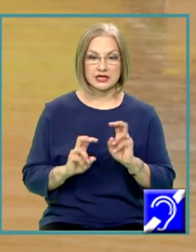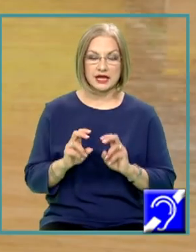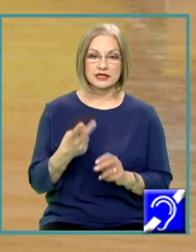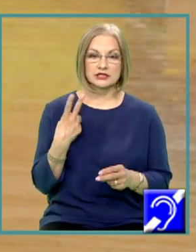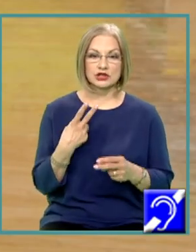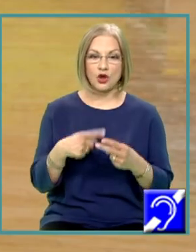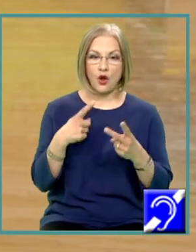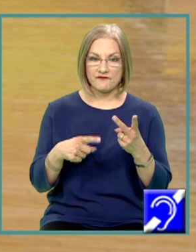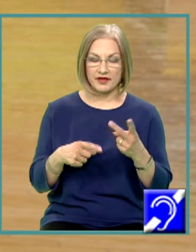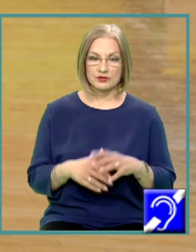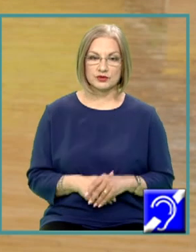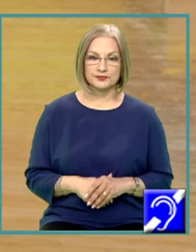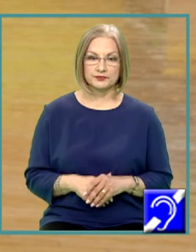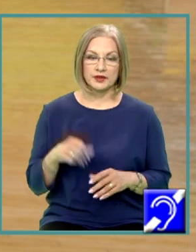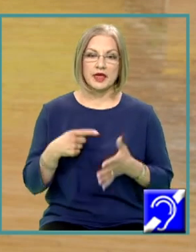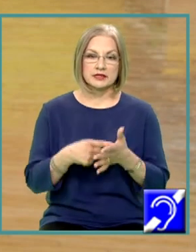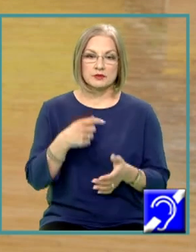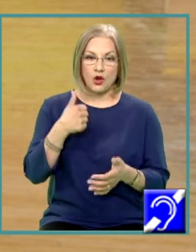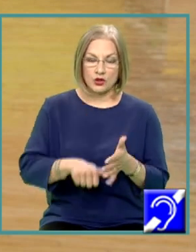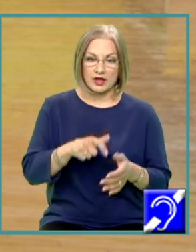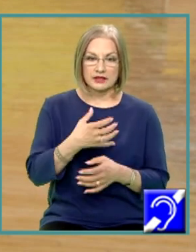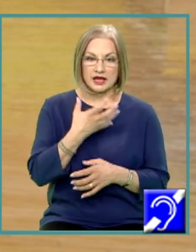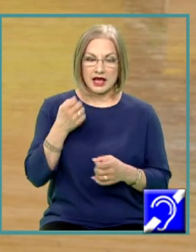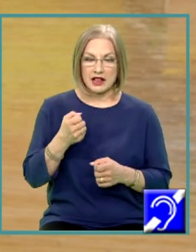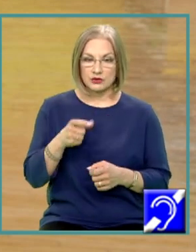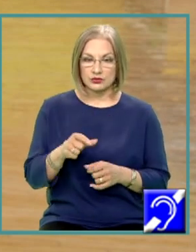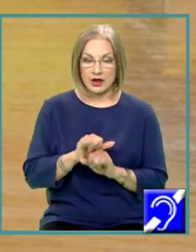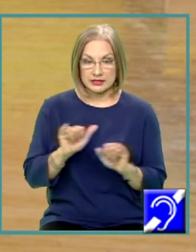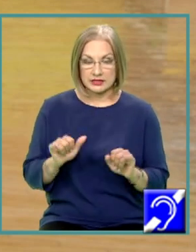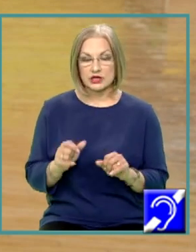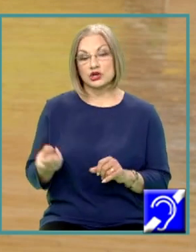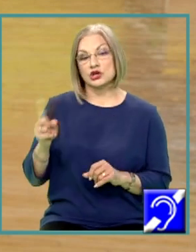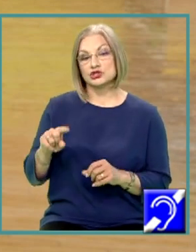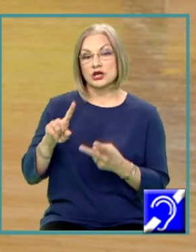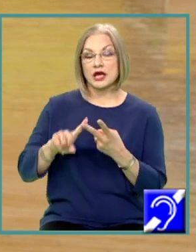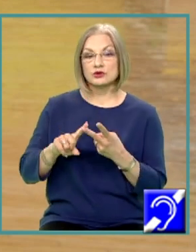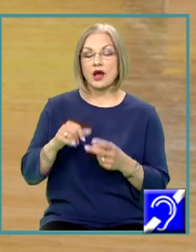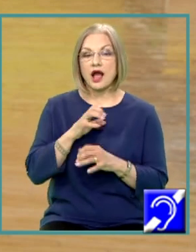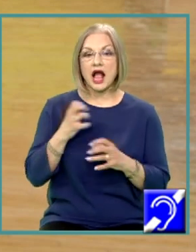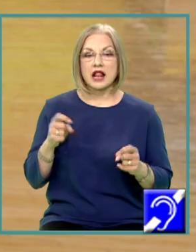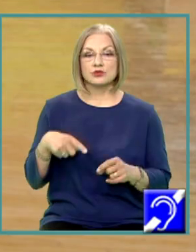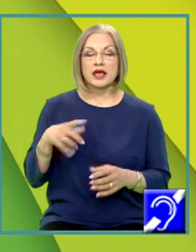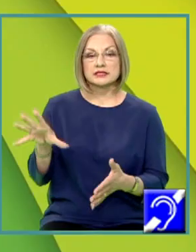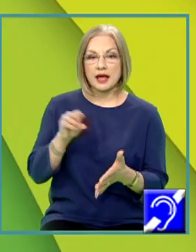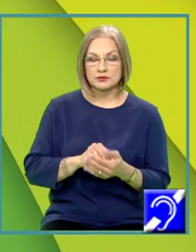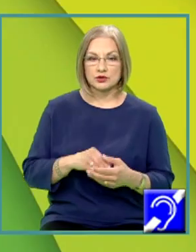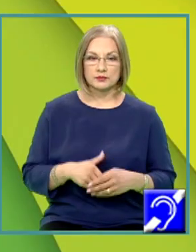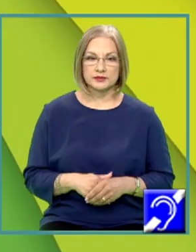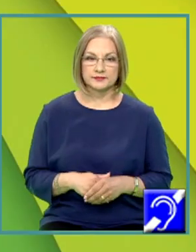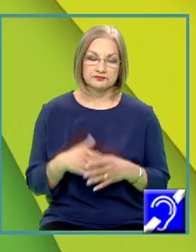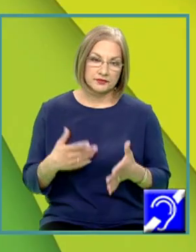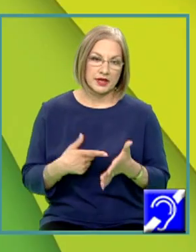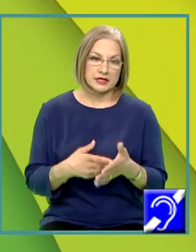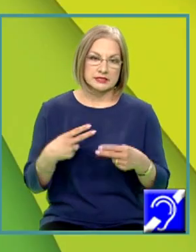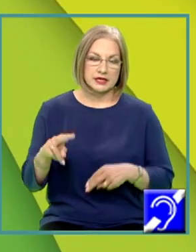în două feluri, adică odată căldura se degajă și odată căldura este absorbită. Așadar,